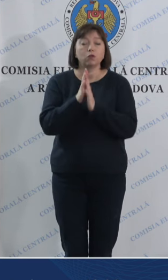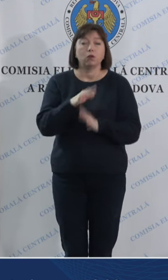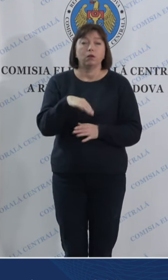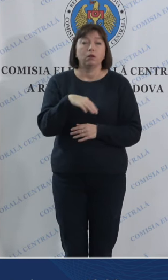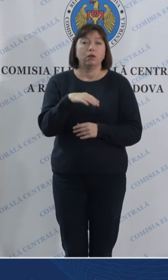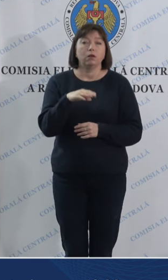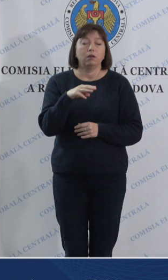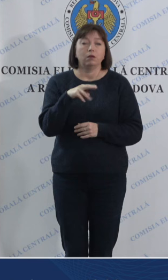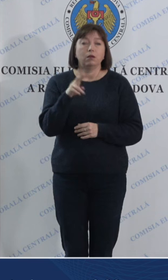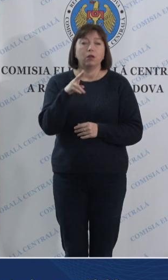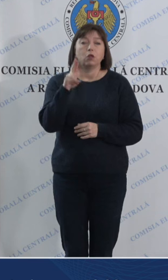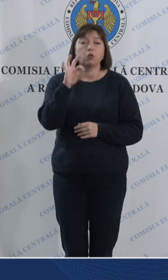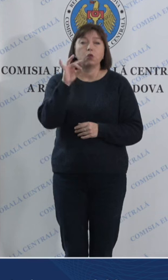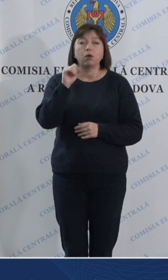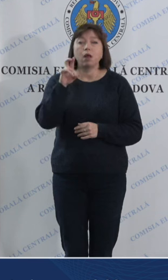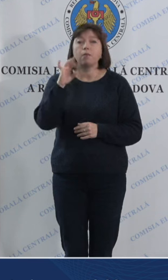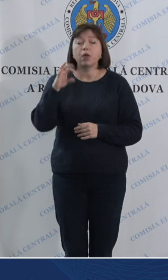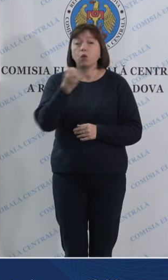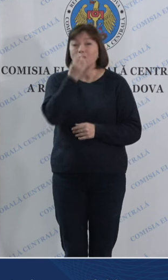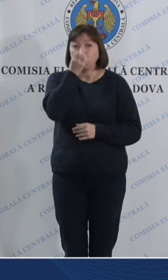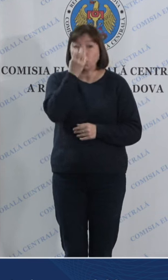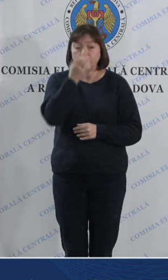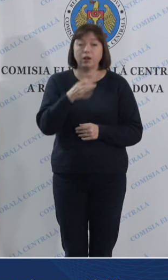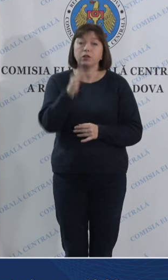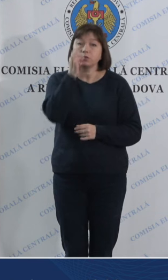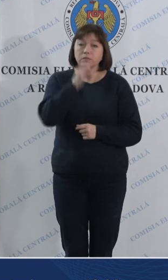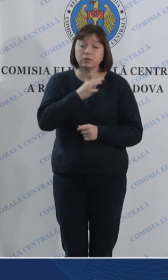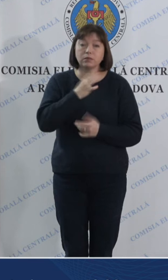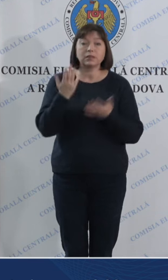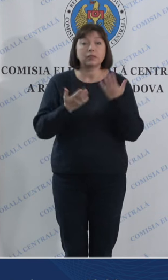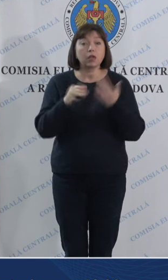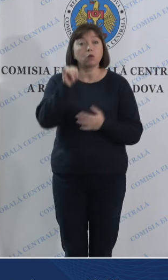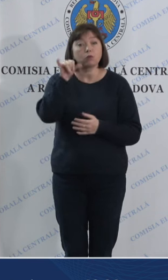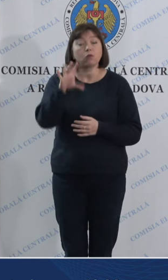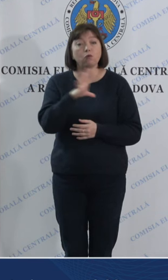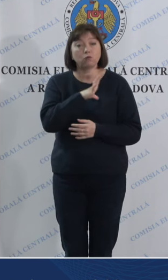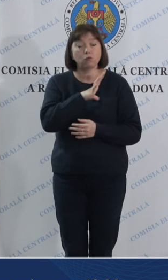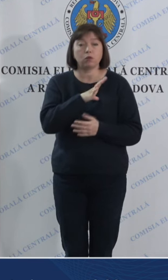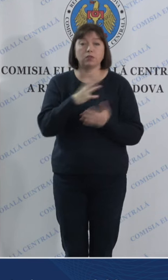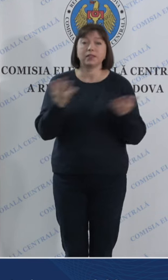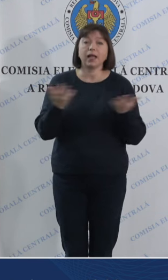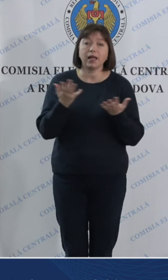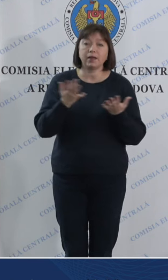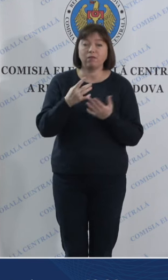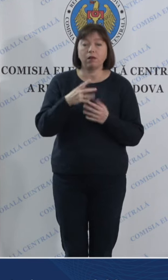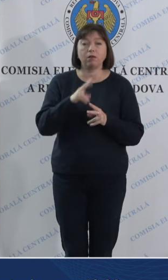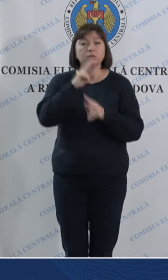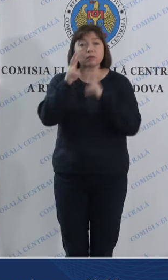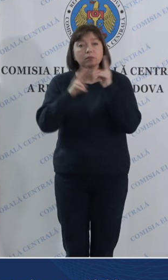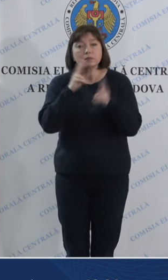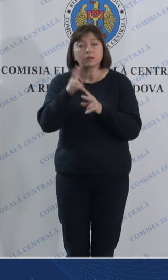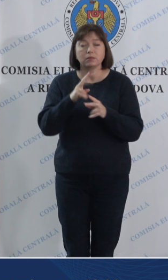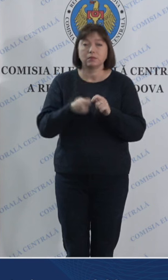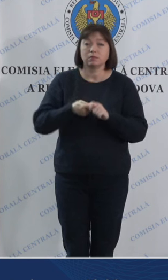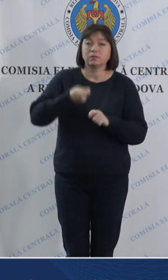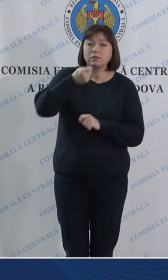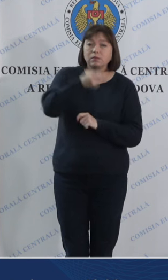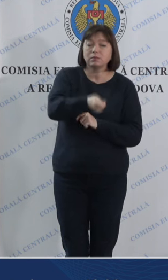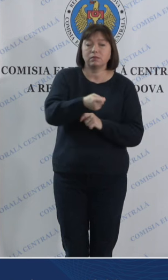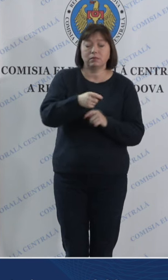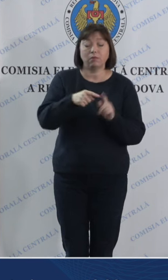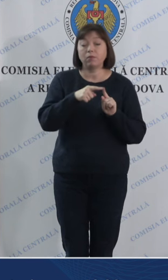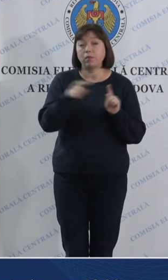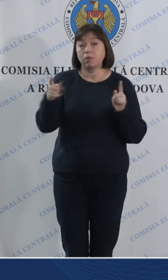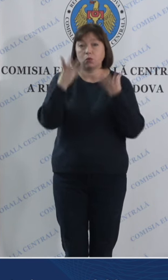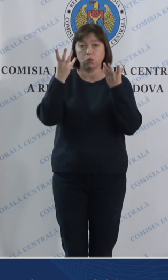Minodora Beiu, de la Florești, ca să ne spună dacă ei au avut cumva sesizări sau contestații înregistrate pe